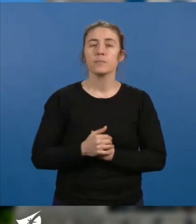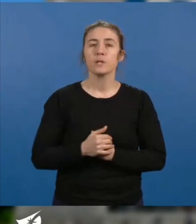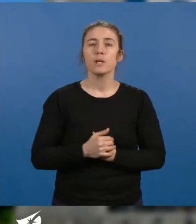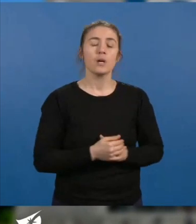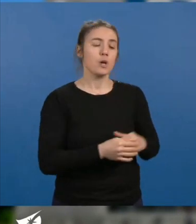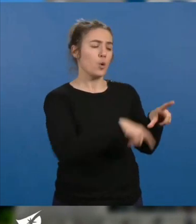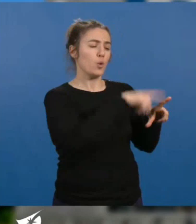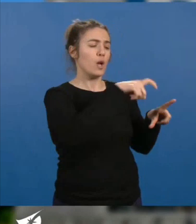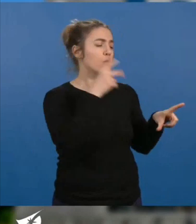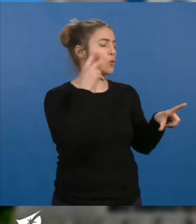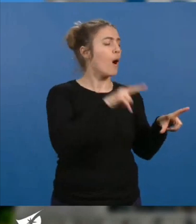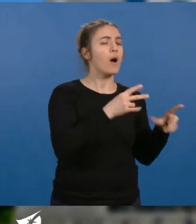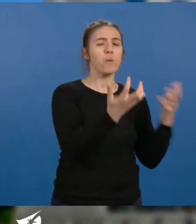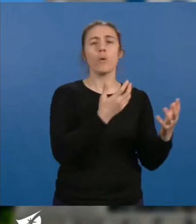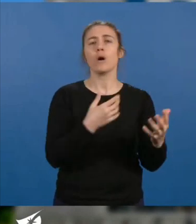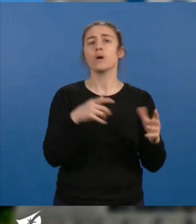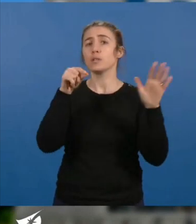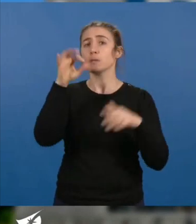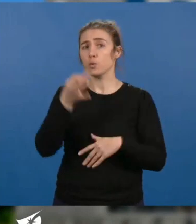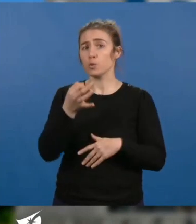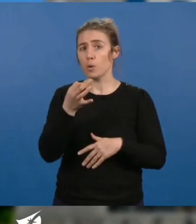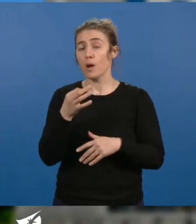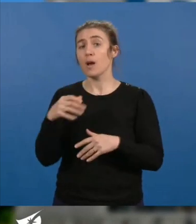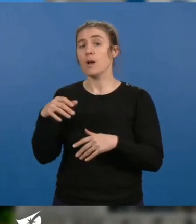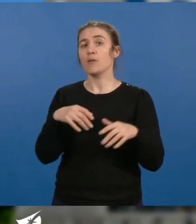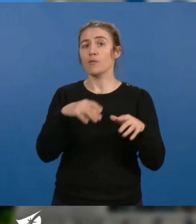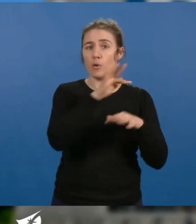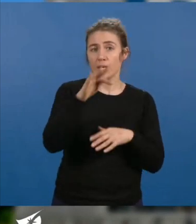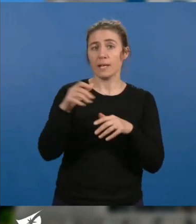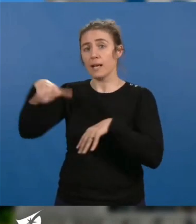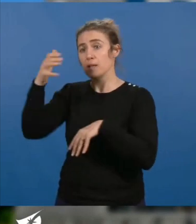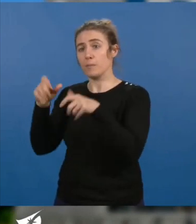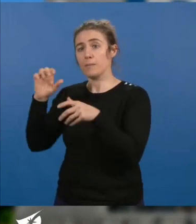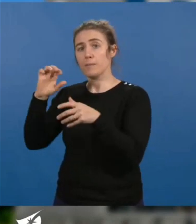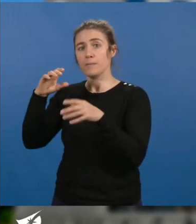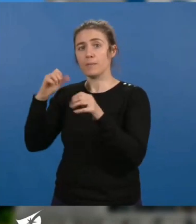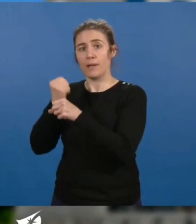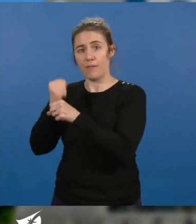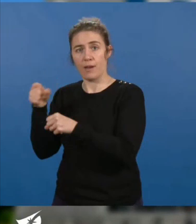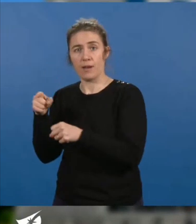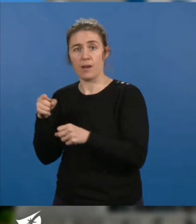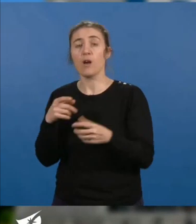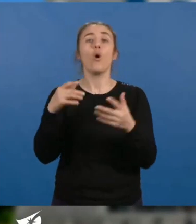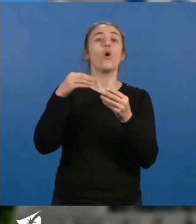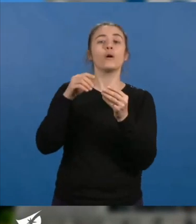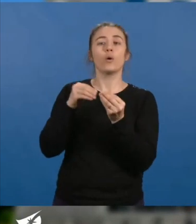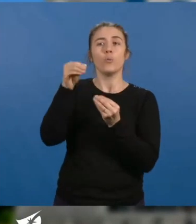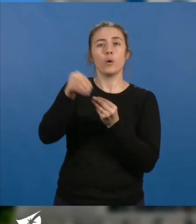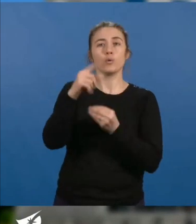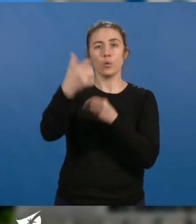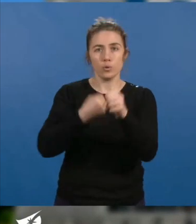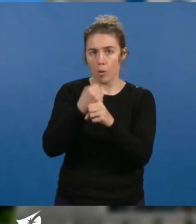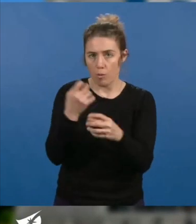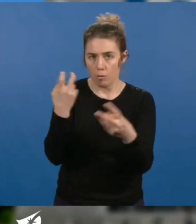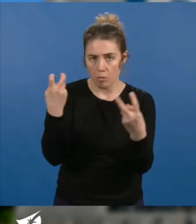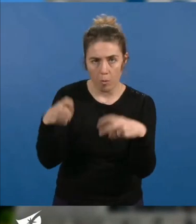indiquent que 70% des Français, dont 90% des actifs, ne veulent pas du report de l'âge de la retraite, un mouvement pacifique